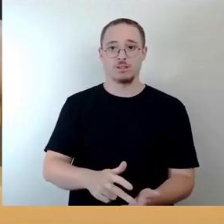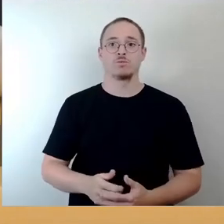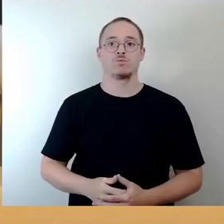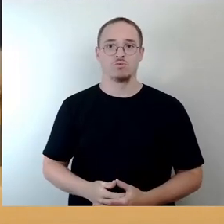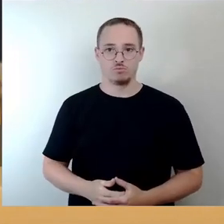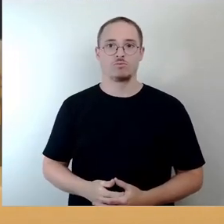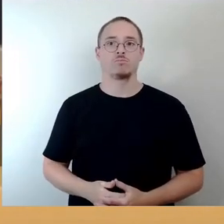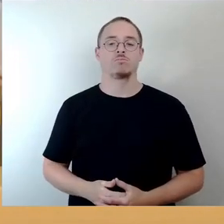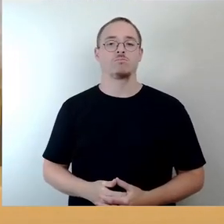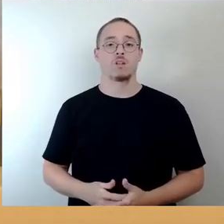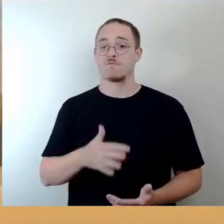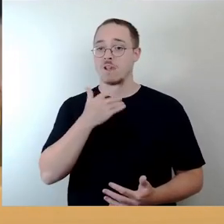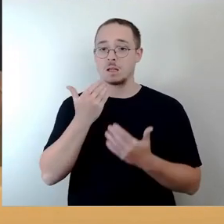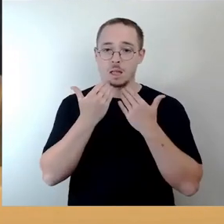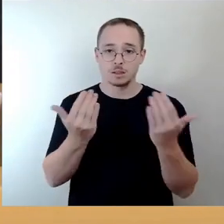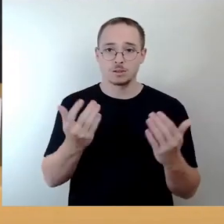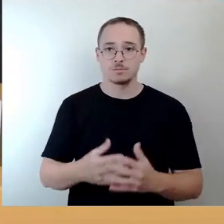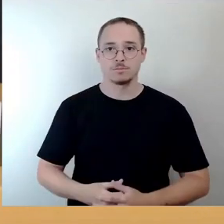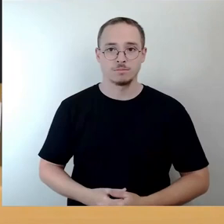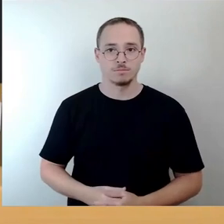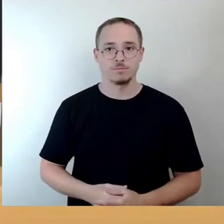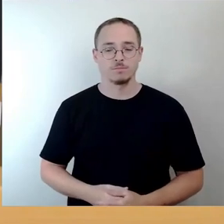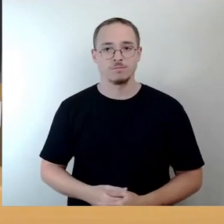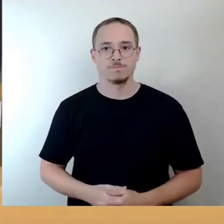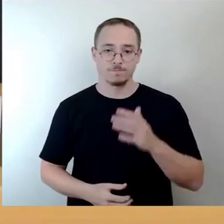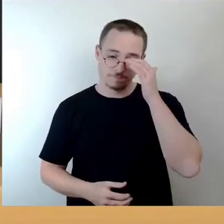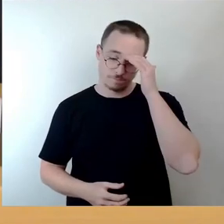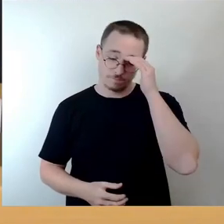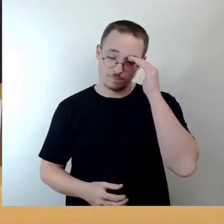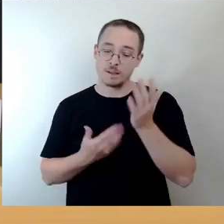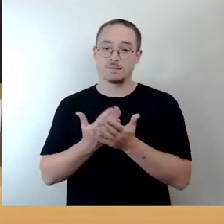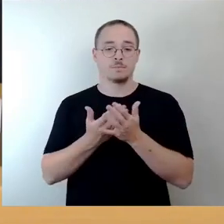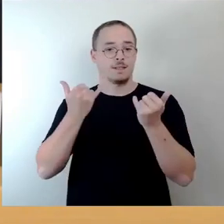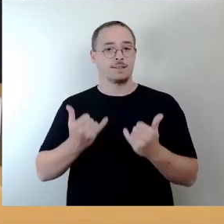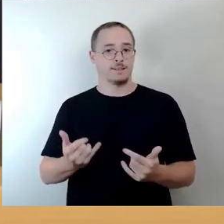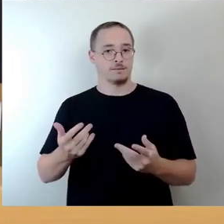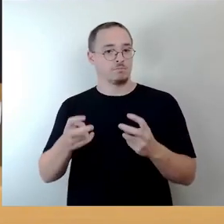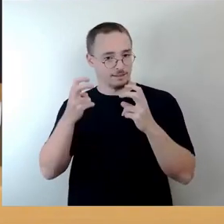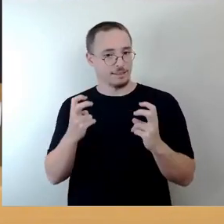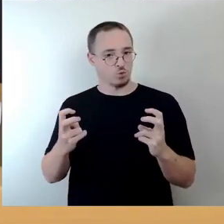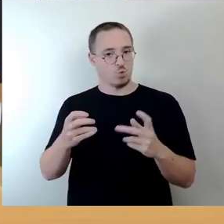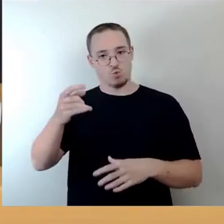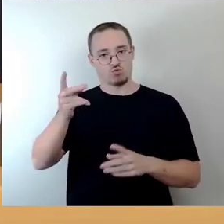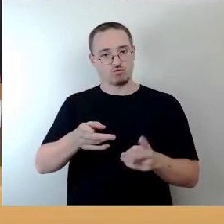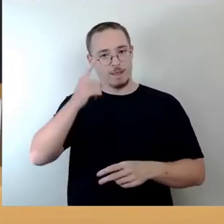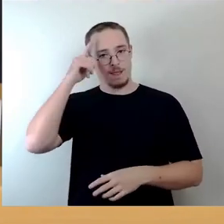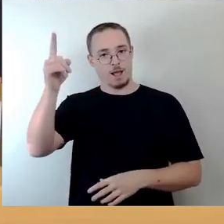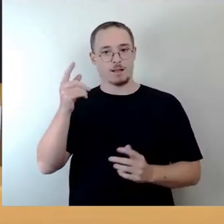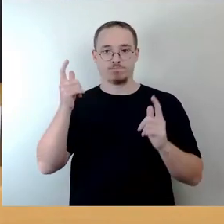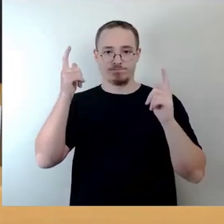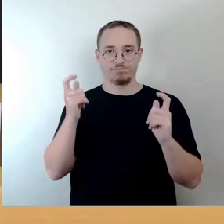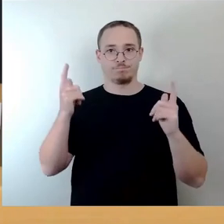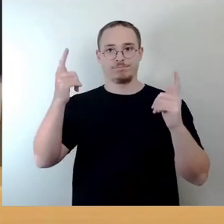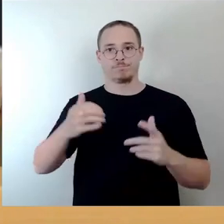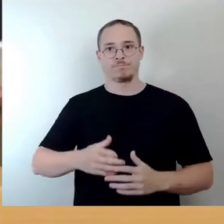wir in die Sitzung einsteigen. Dann zum Anfang die Bekanntgabe nicht öffentlicher Beschlüsse.